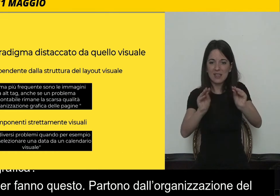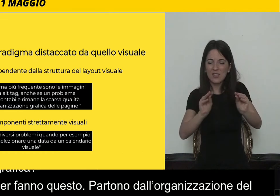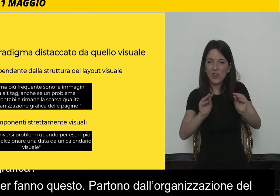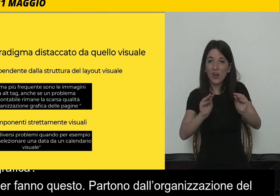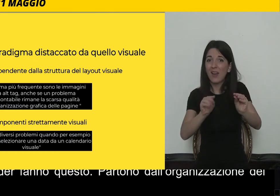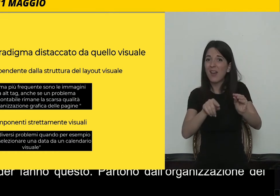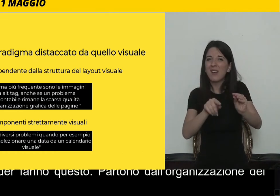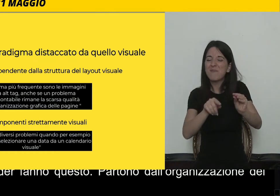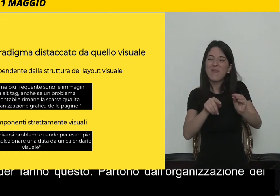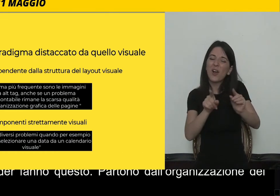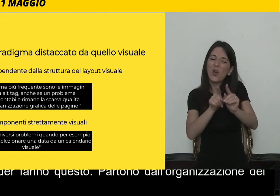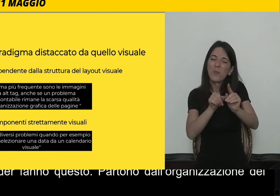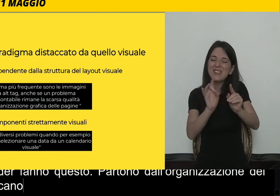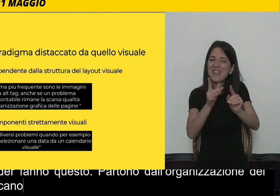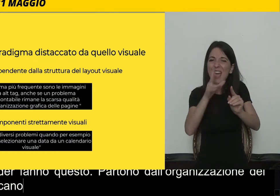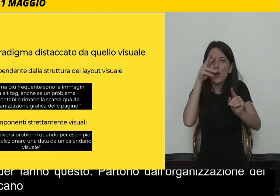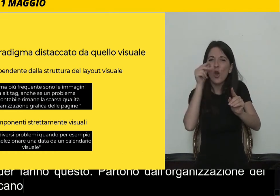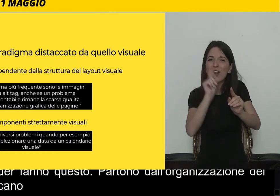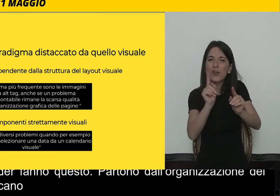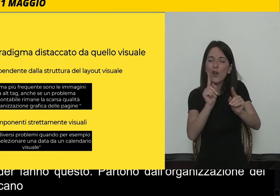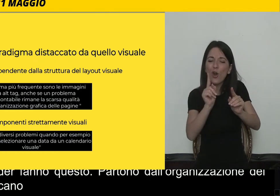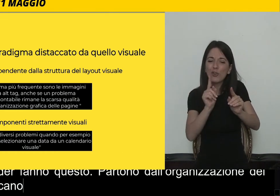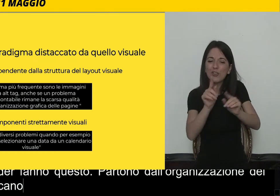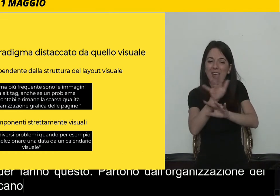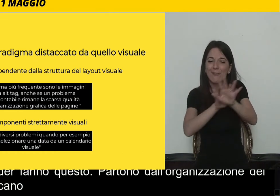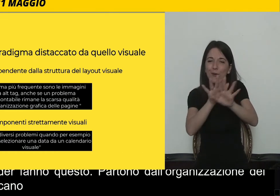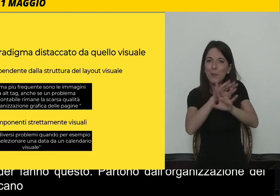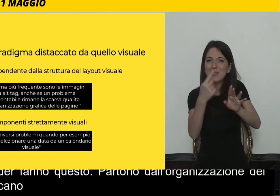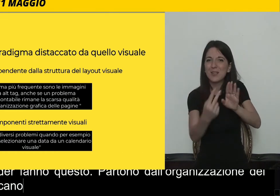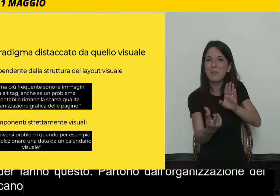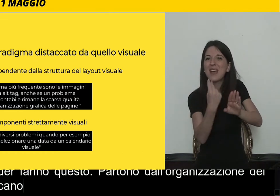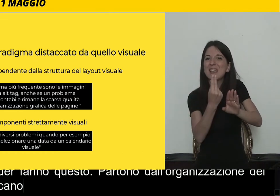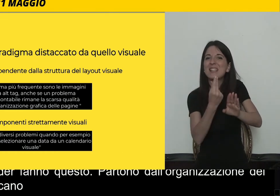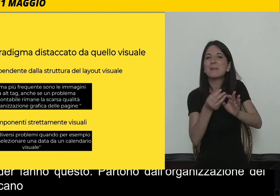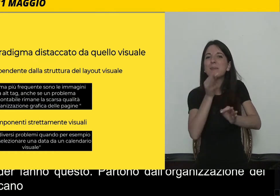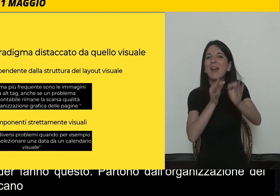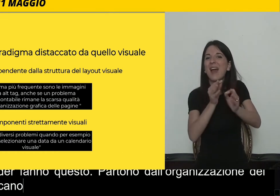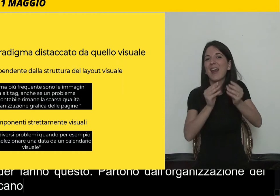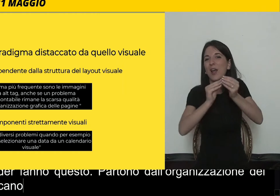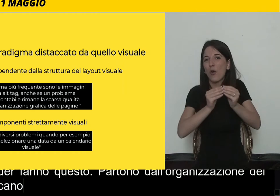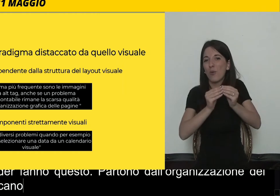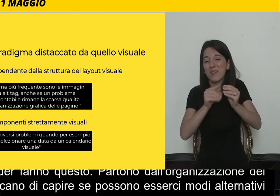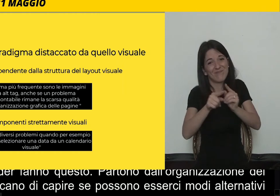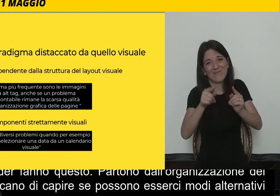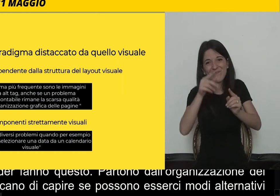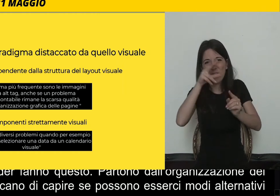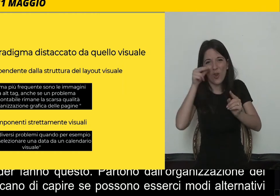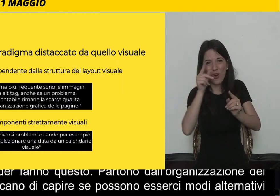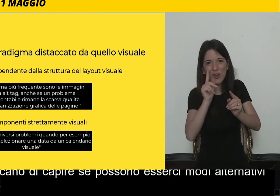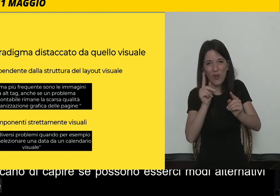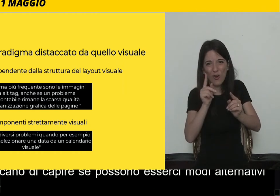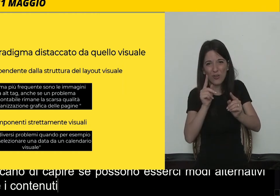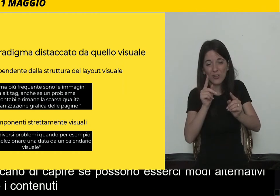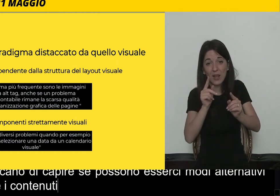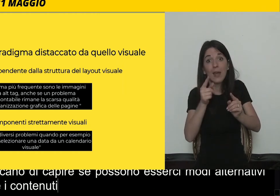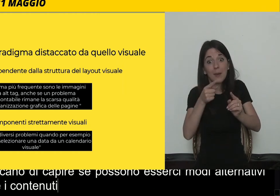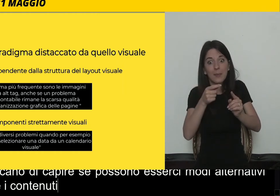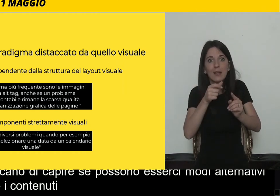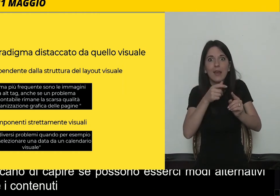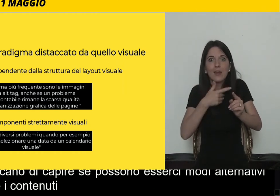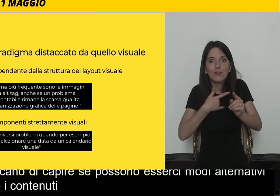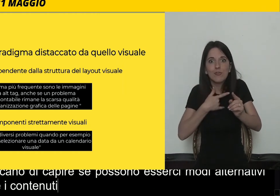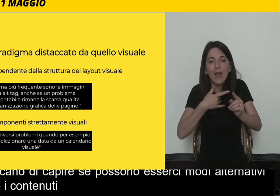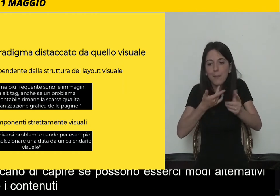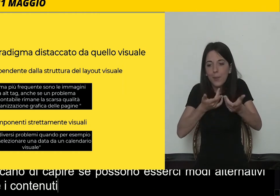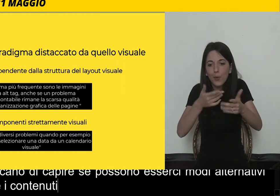invece se possono esserci modi alternativi per convogliare quei contenuti attraverso il canale vocale, sfruttando le potenzialità che il canale